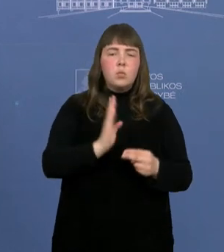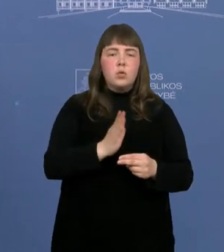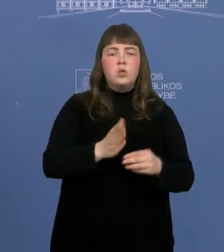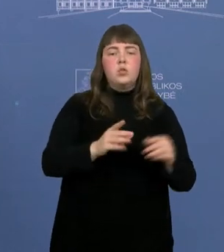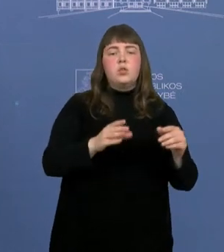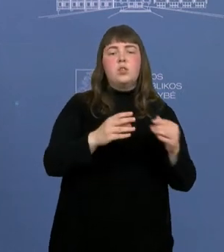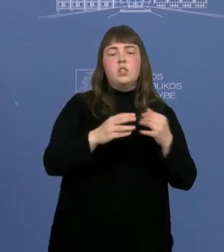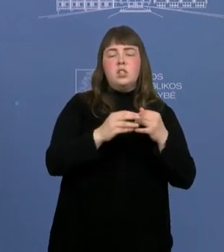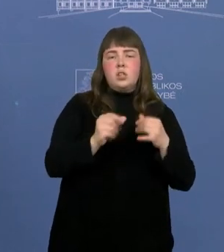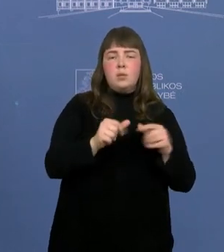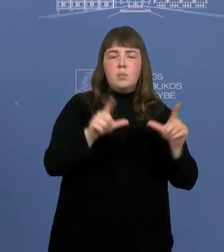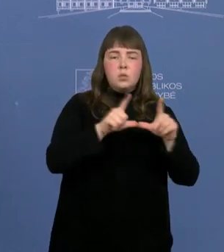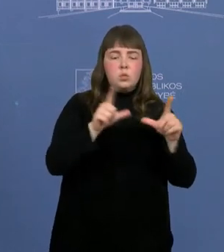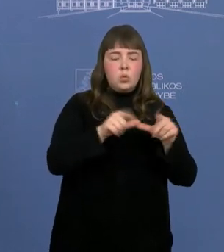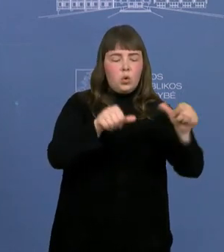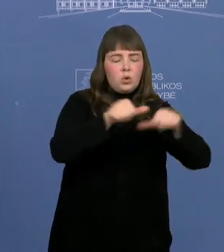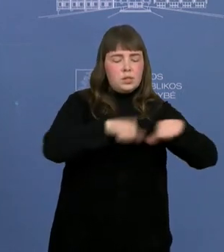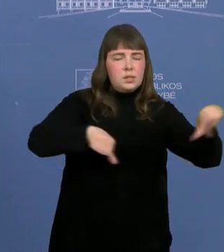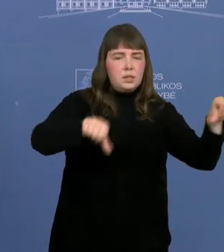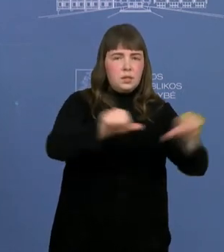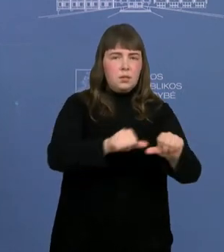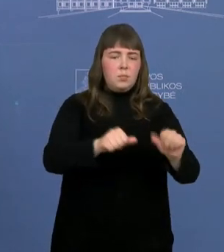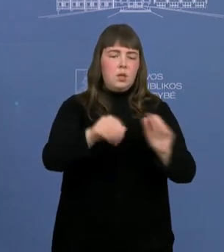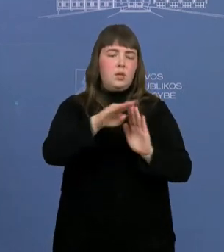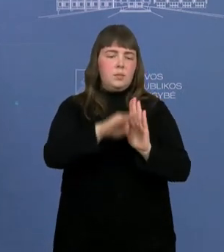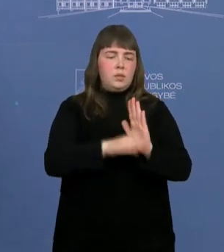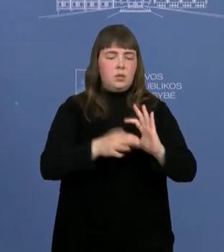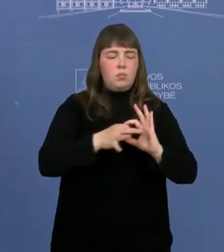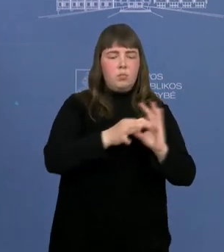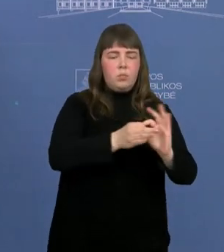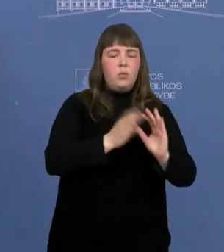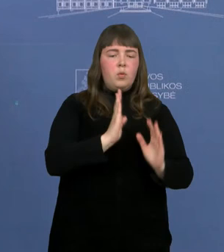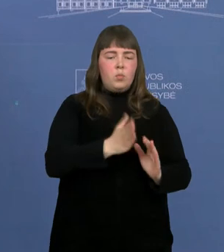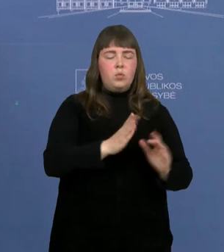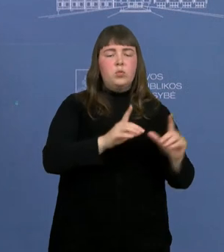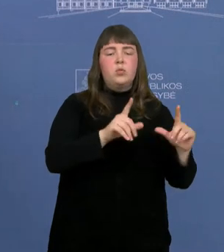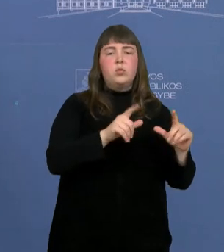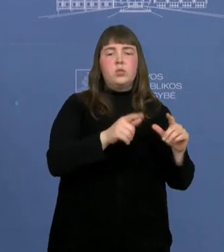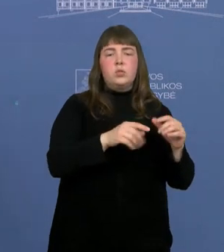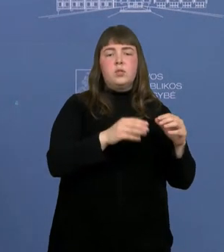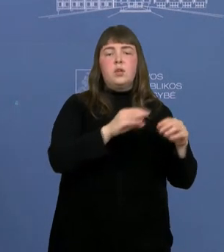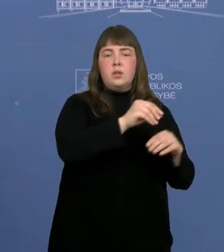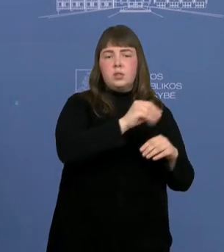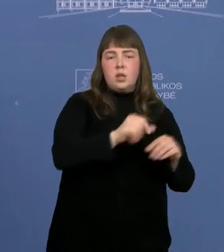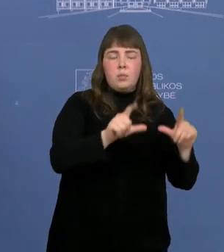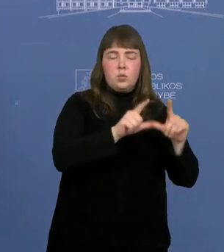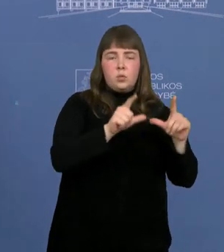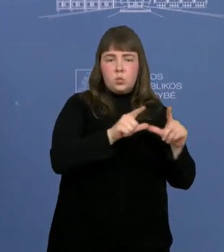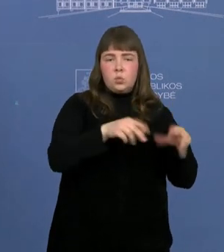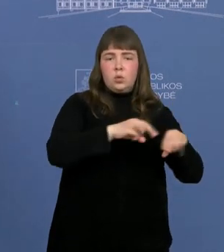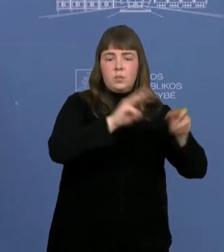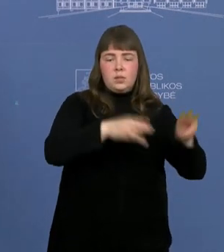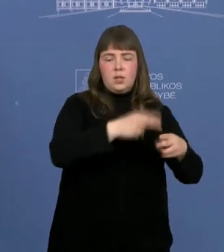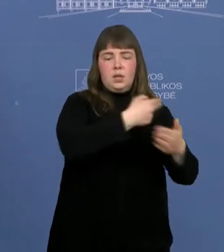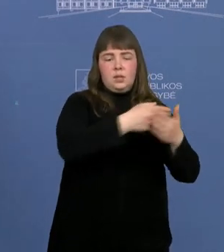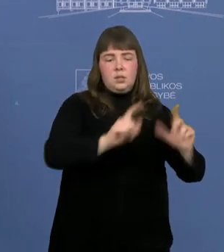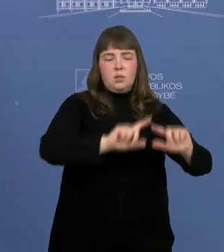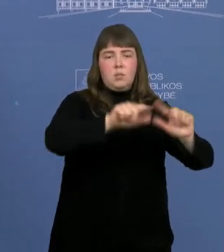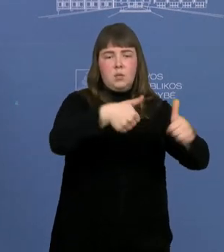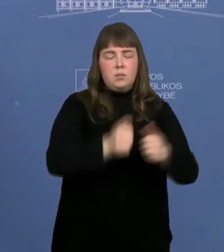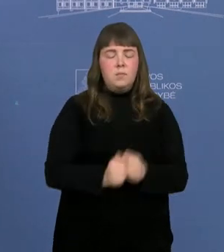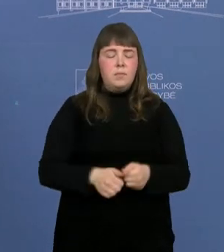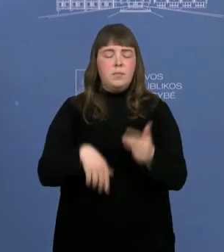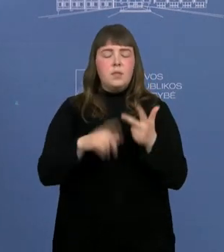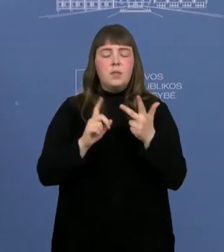žemės ūkio klipai bus perduodami įstatymų žemės ūkio ministerijos pavaldžiai įstaigai. Ir trečiasis saugiklis yra, kad